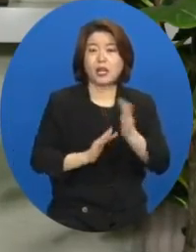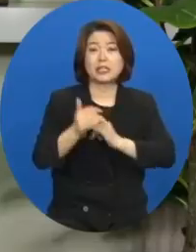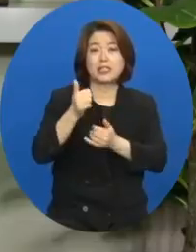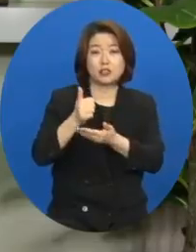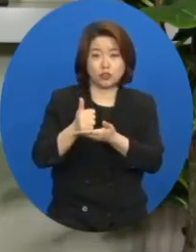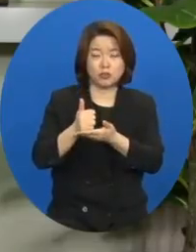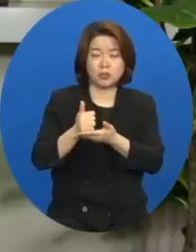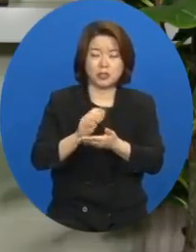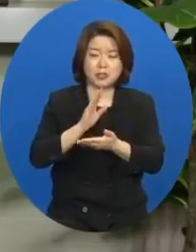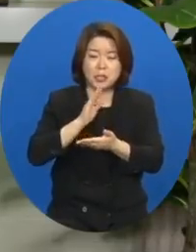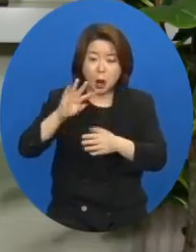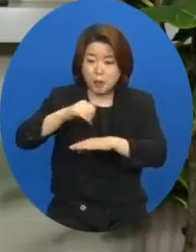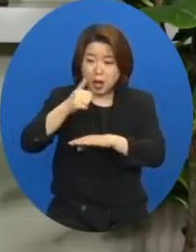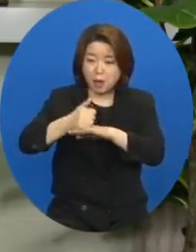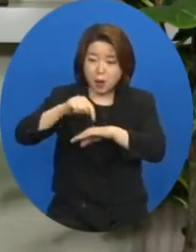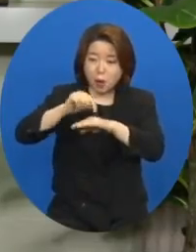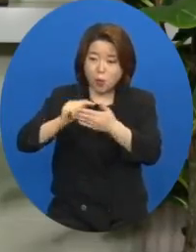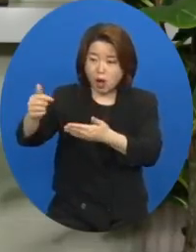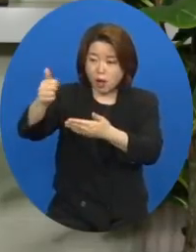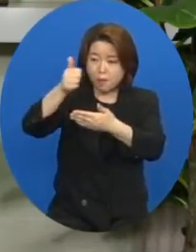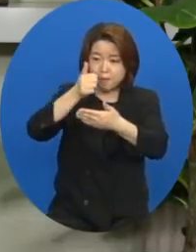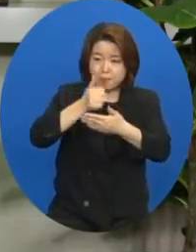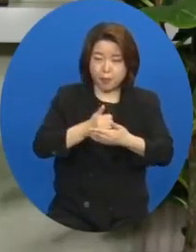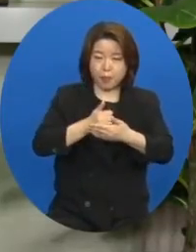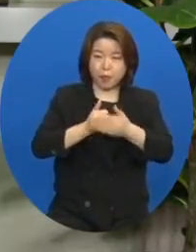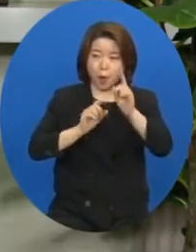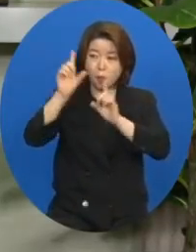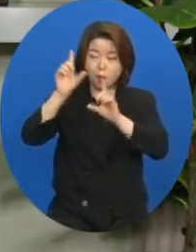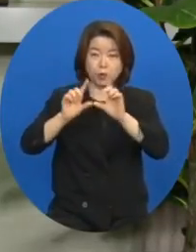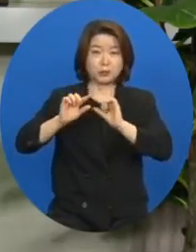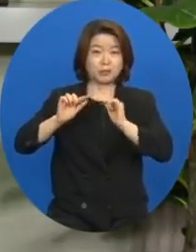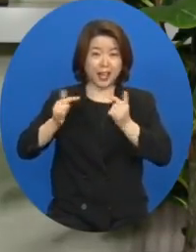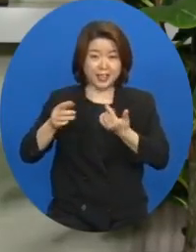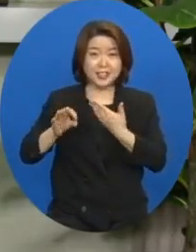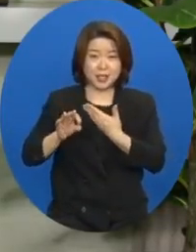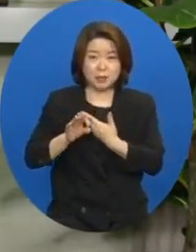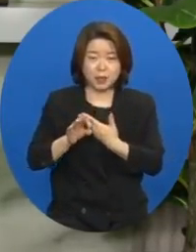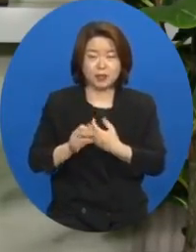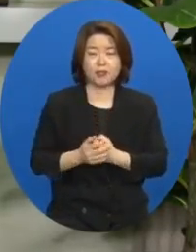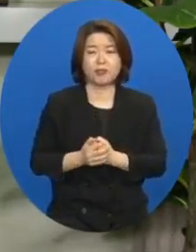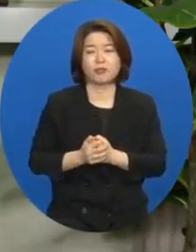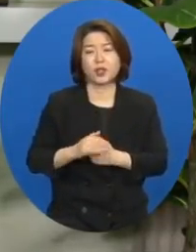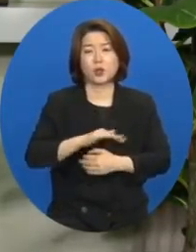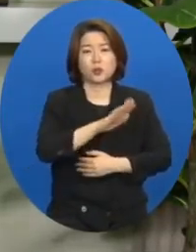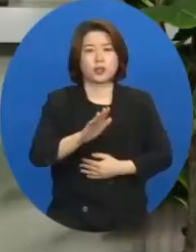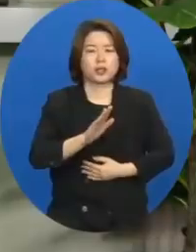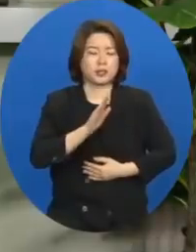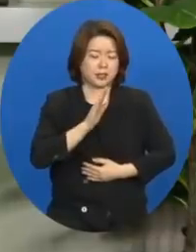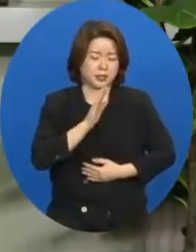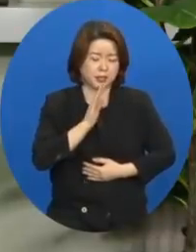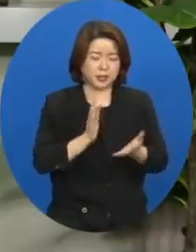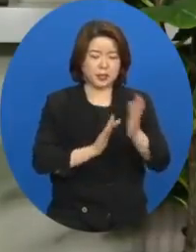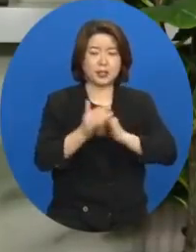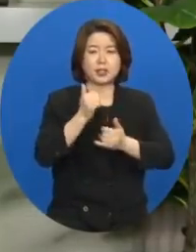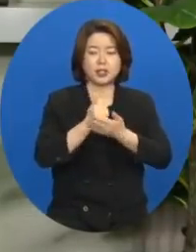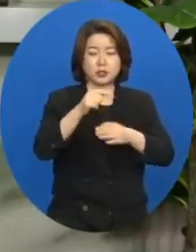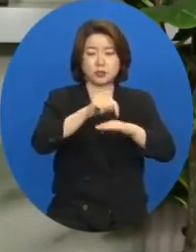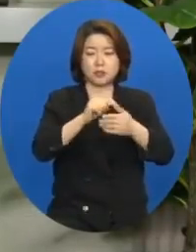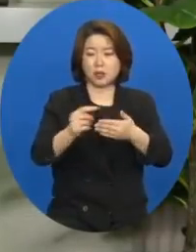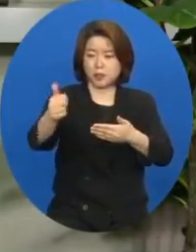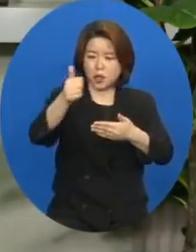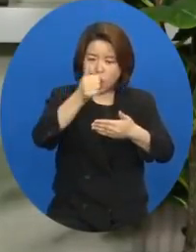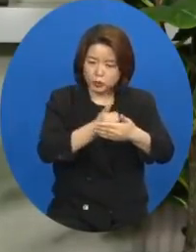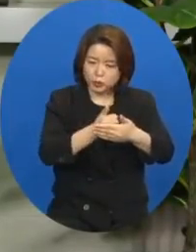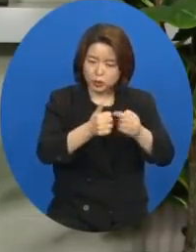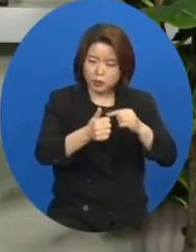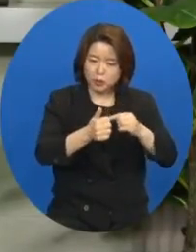정말 왕으로 마음에 모시고 사는 태도가 아니라면 우리가 진정으로 예수님을 마음에 영접하는 것이